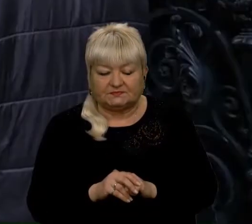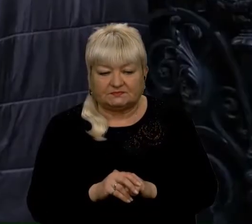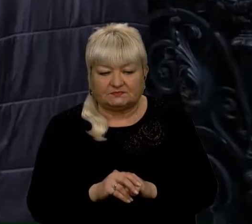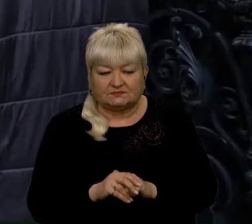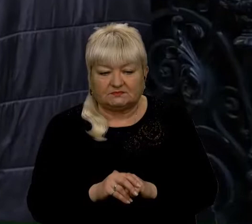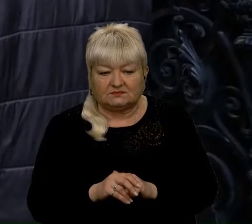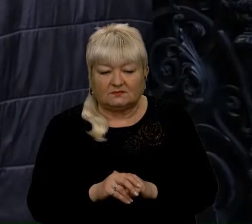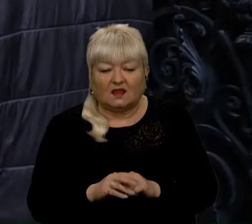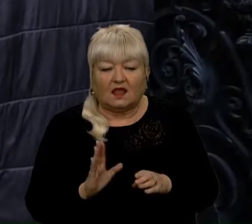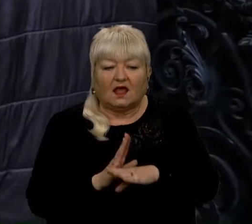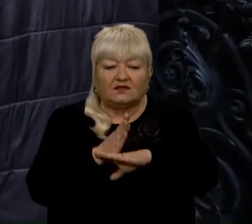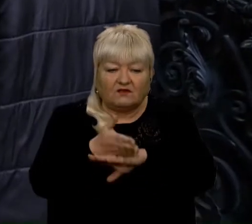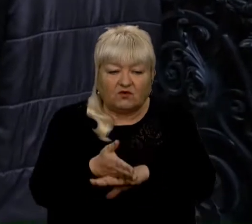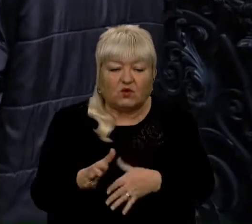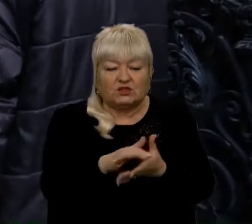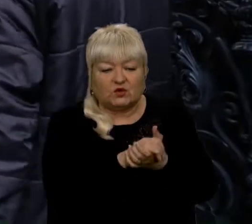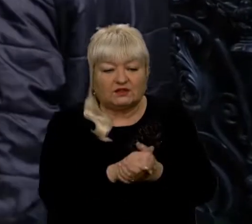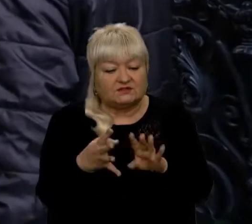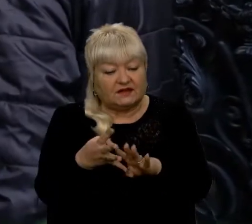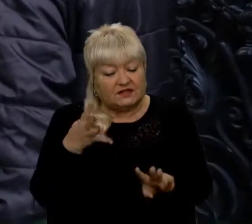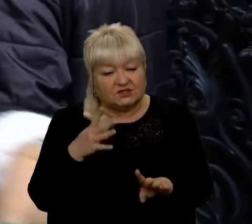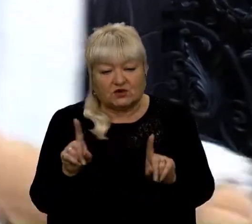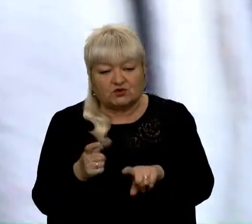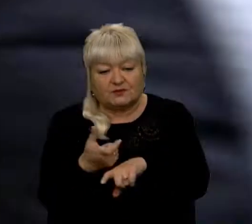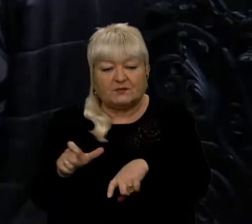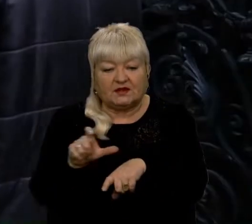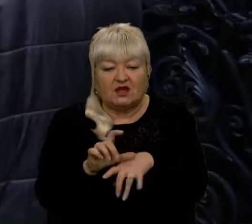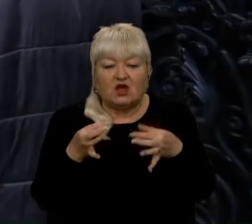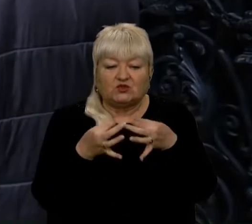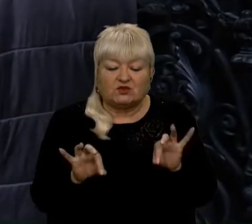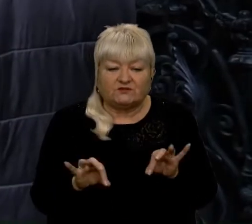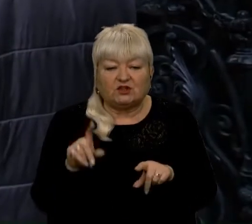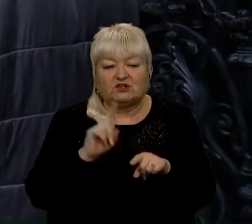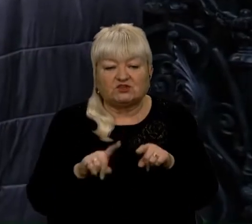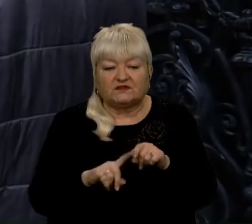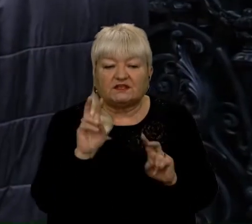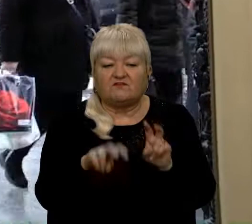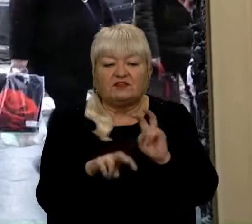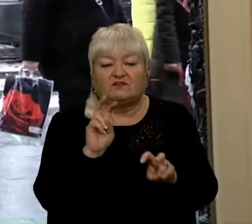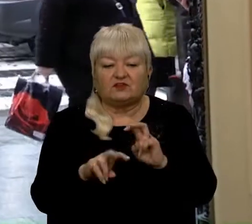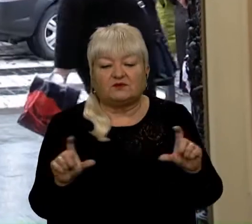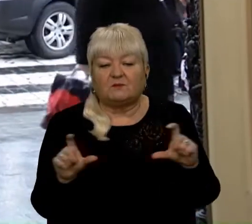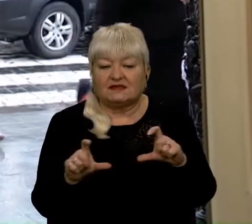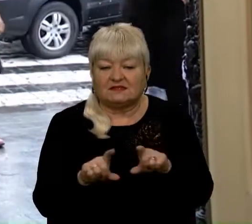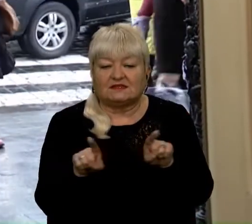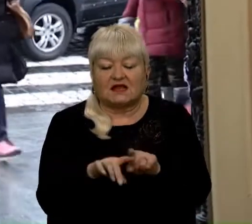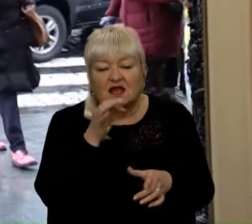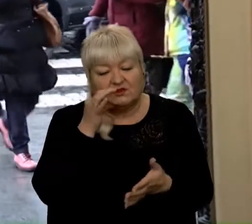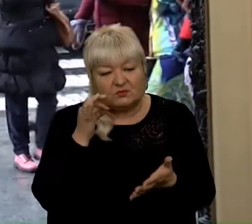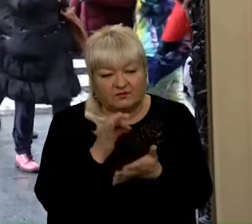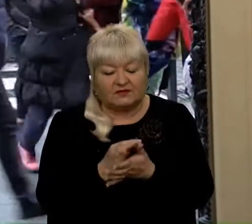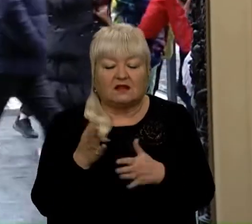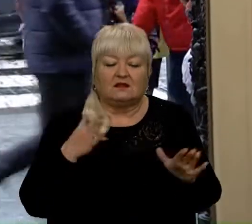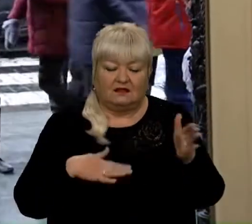На вході організували чергу, аби не перевищувати дозволену швидкість відвідувачів у магазині. Така відповідальність відверто